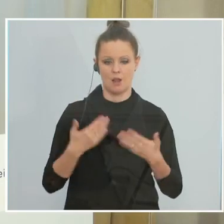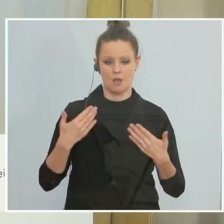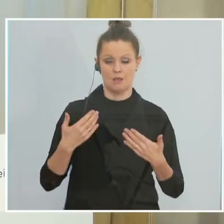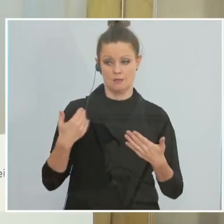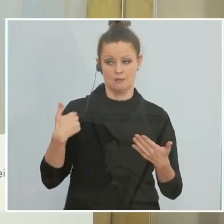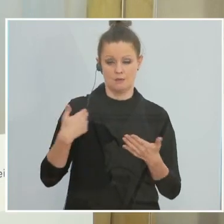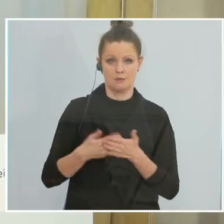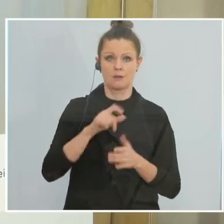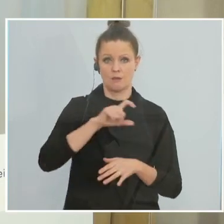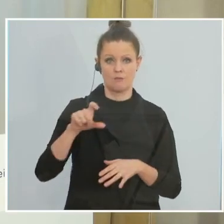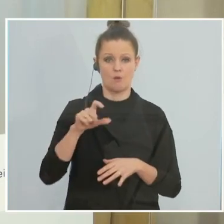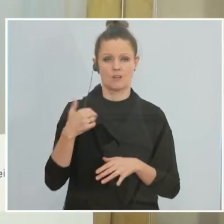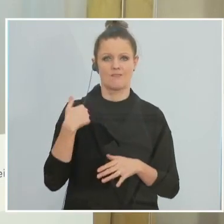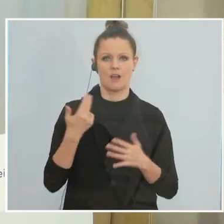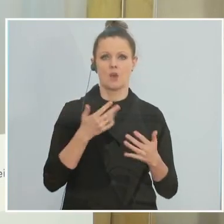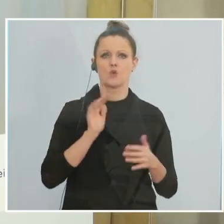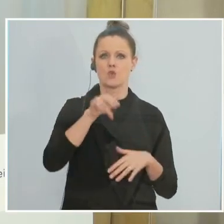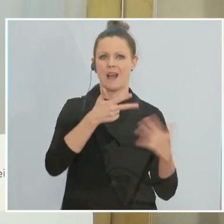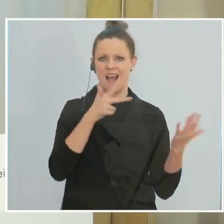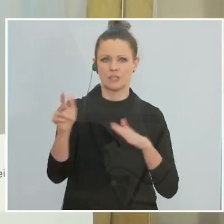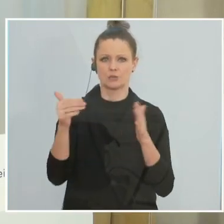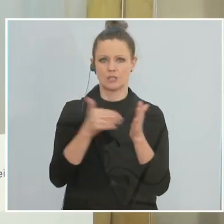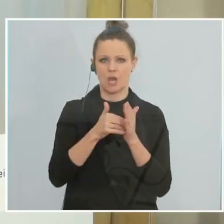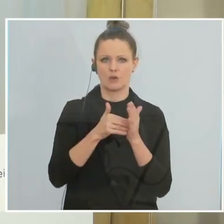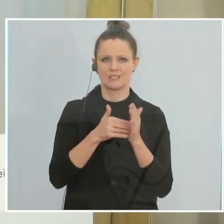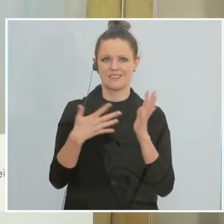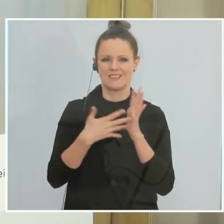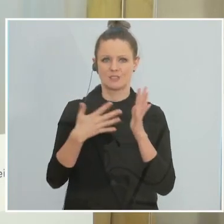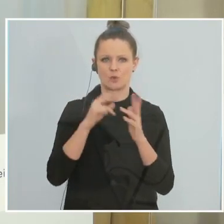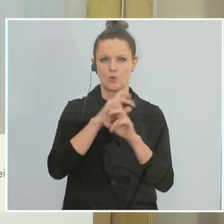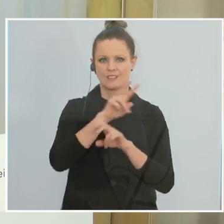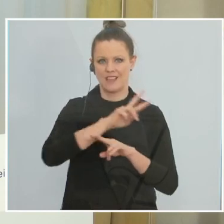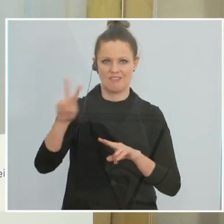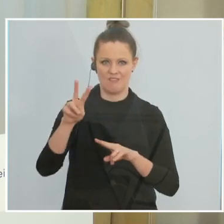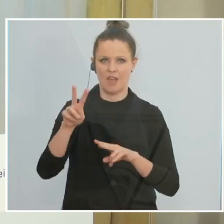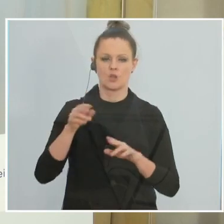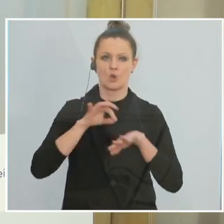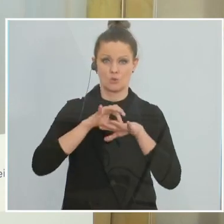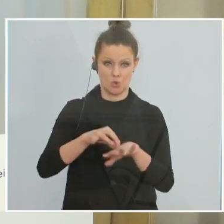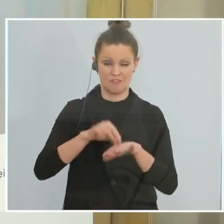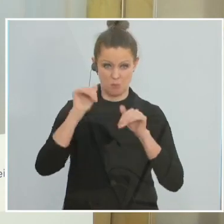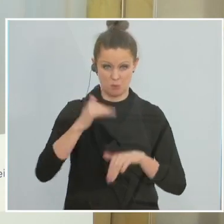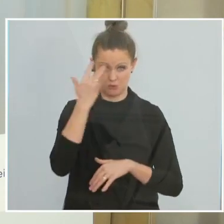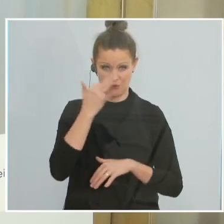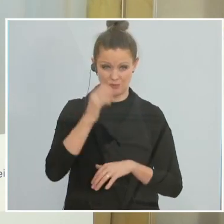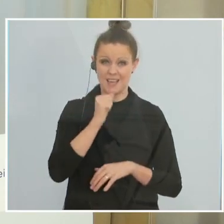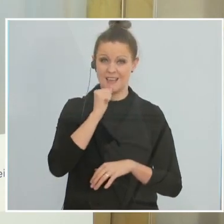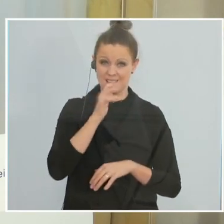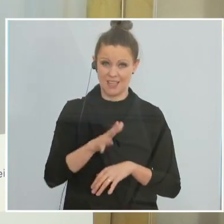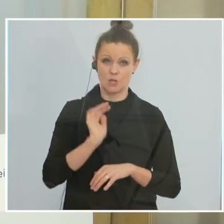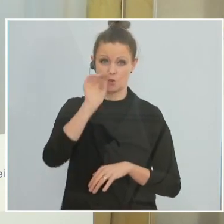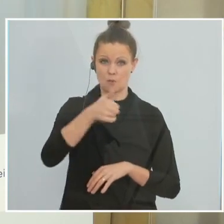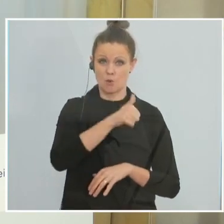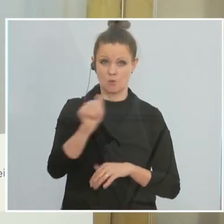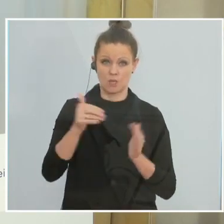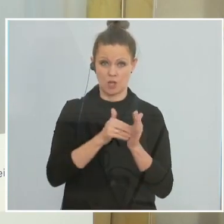Woche weit über 800.000 Testungen in ganz Österreich. Das muss man sich einmal vorstellen. Das heißt jeden Tag deutlich über 100